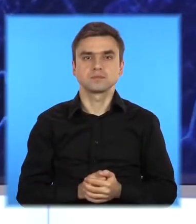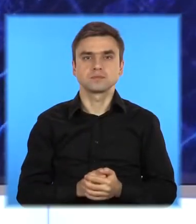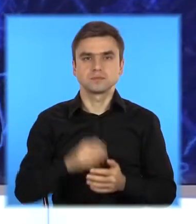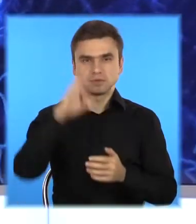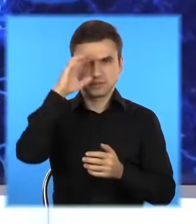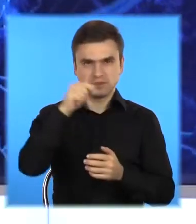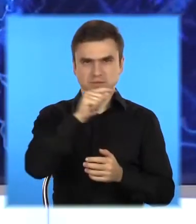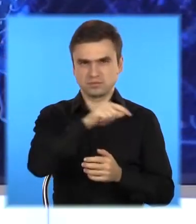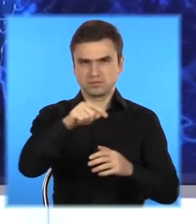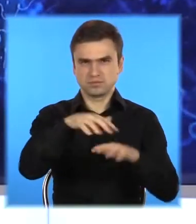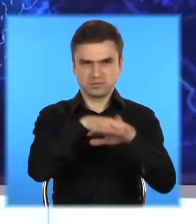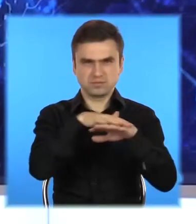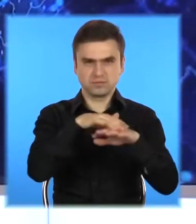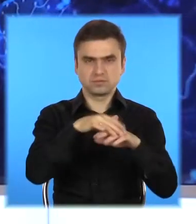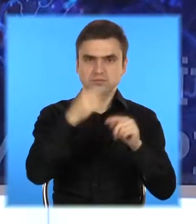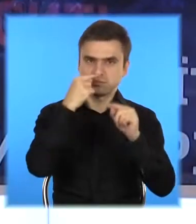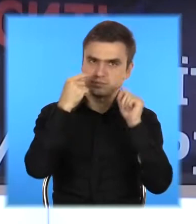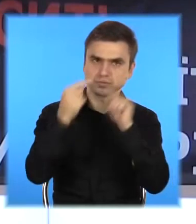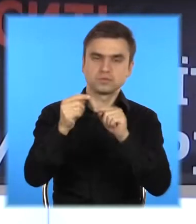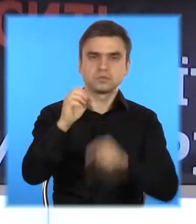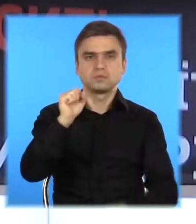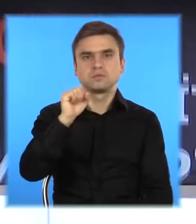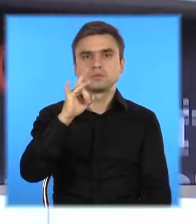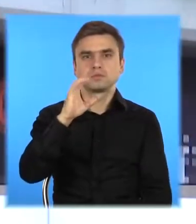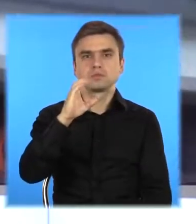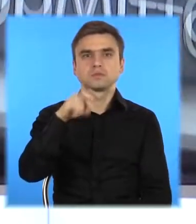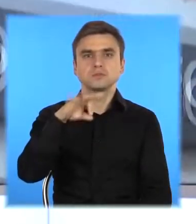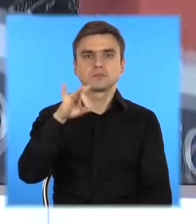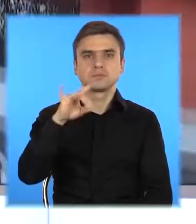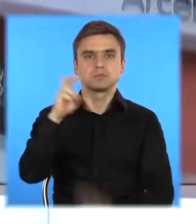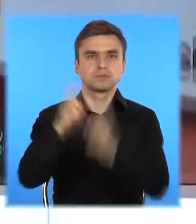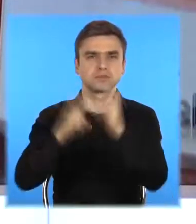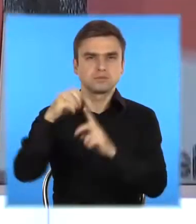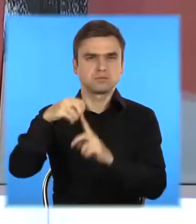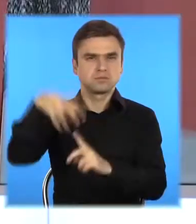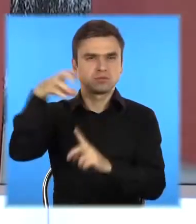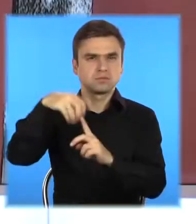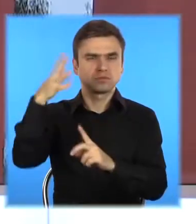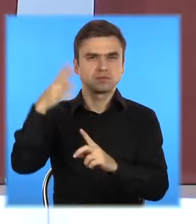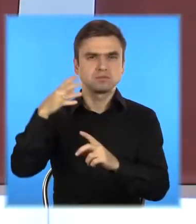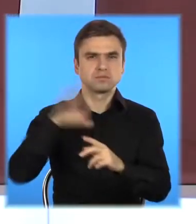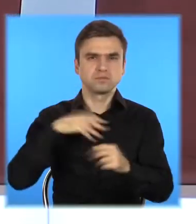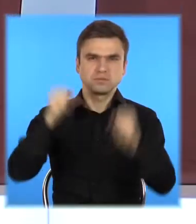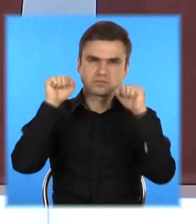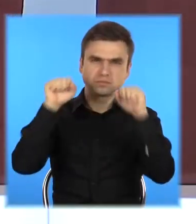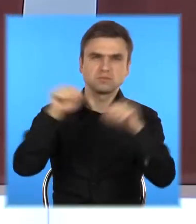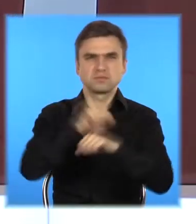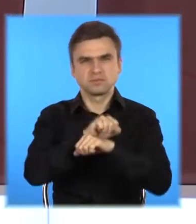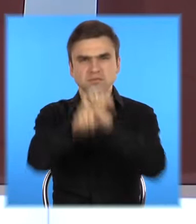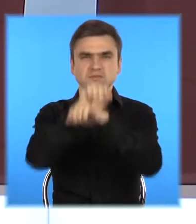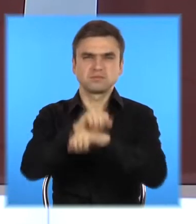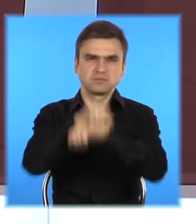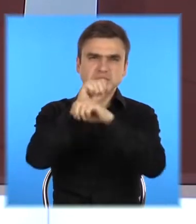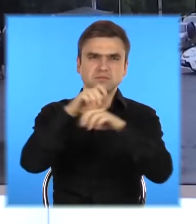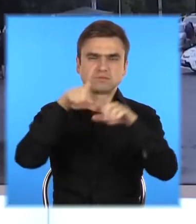Містяни проти металургійного гіганта. На чергову акцію мітинг «Досить труїти кривий ріг» вийшли небайдужі містяни та